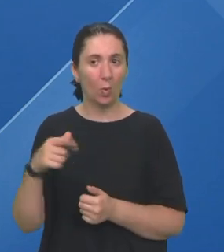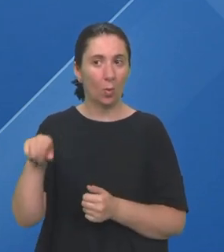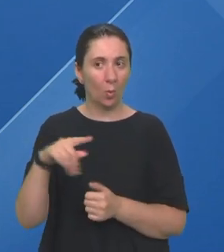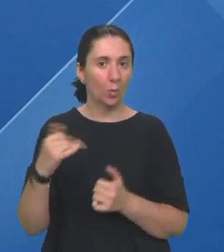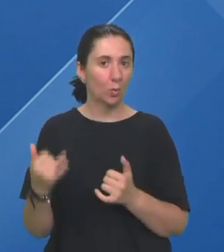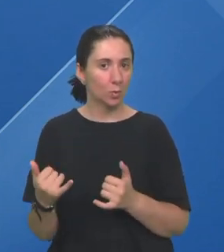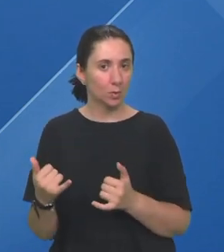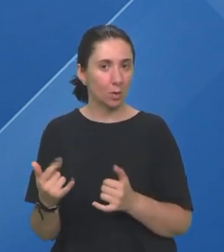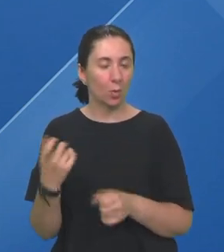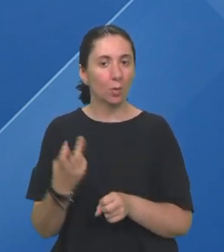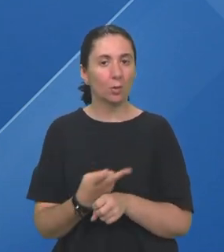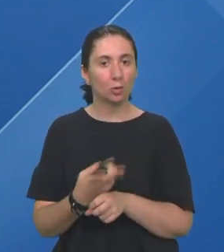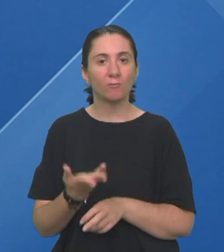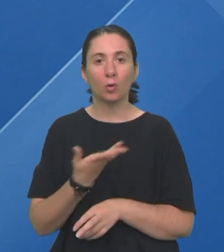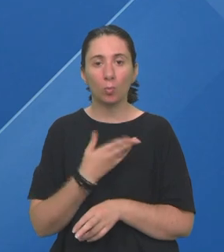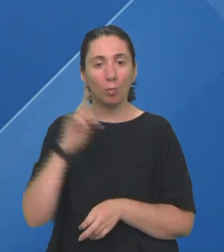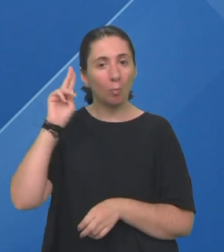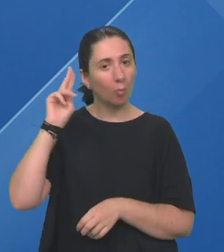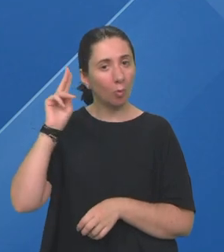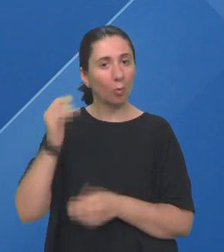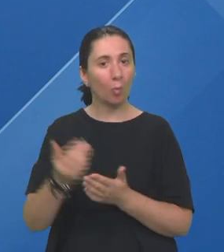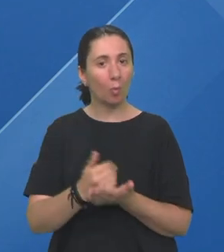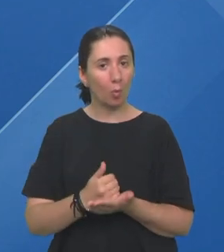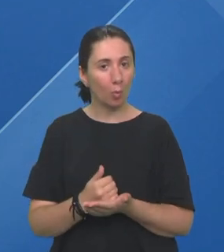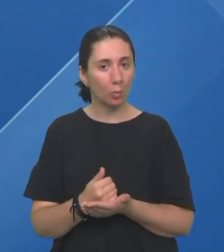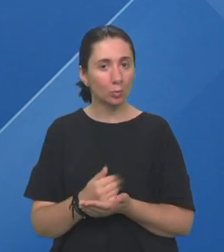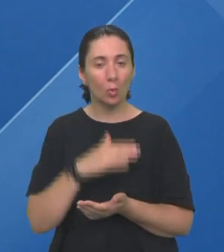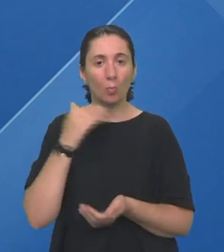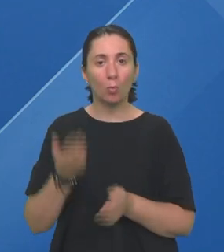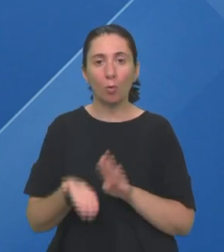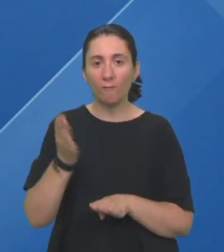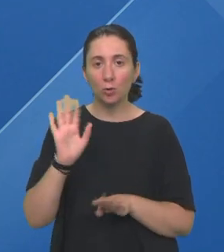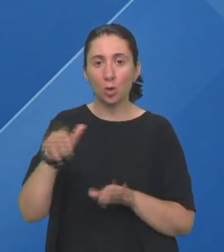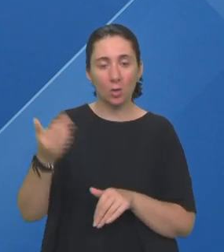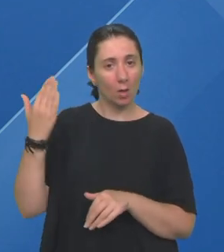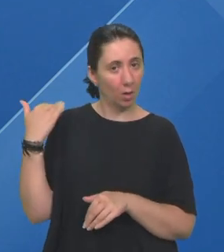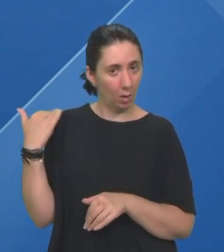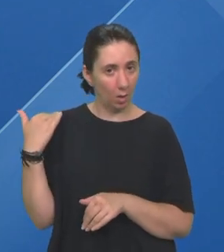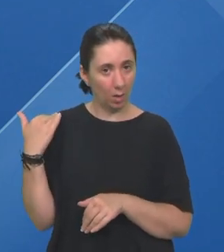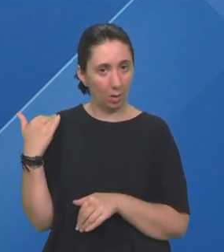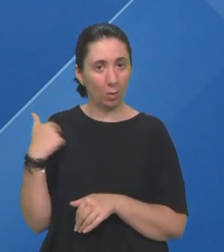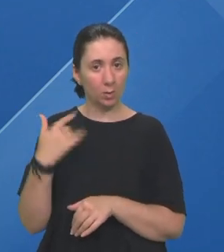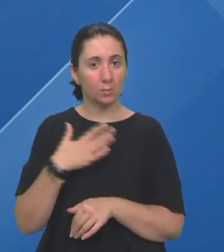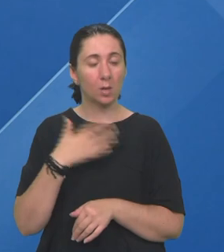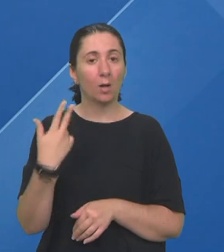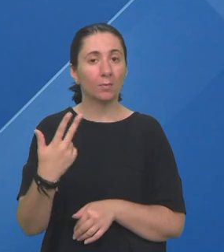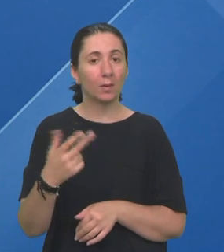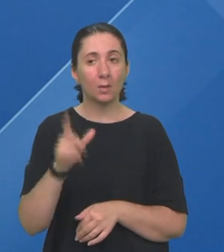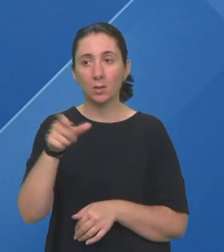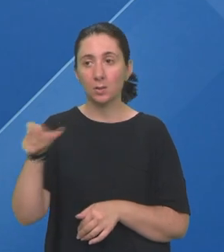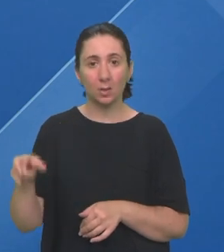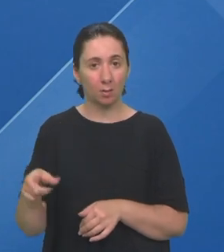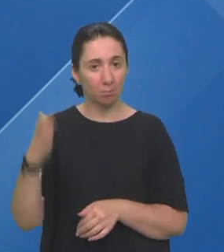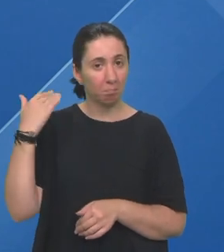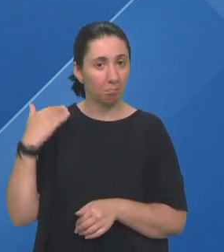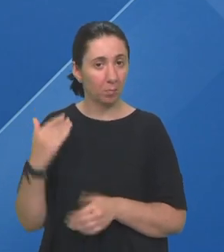sada od države dobili mogućnost koristiti to puno više nego što je bilo nekad Ja sam znala imat po 30 korisnika